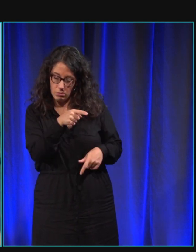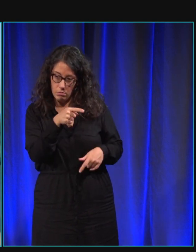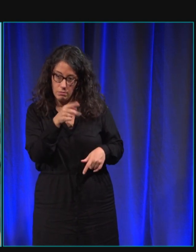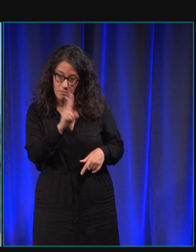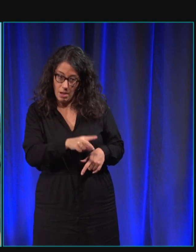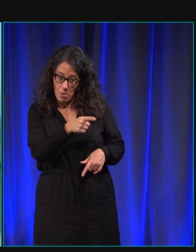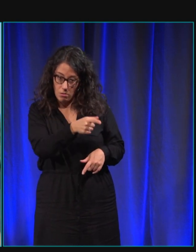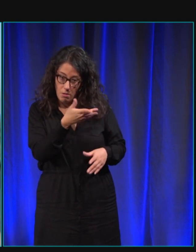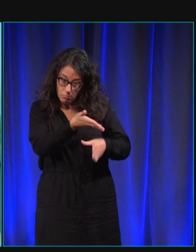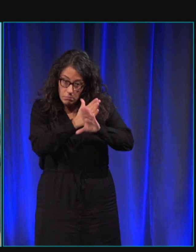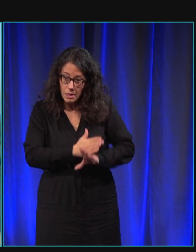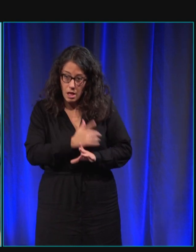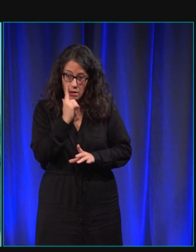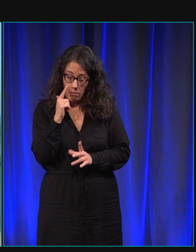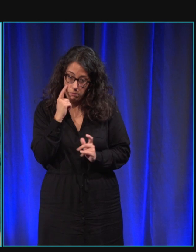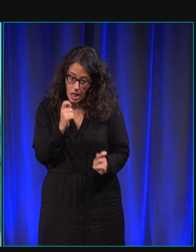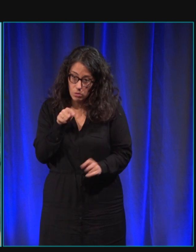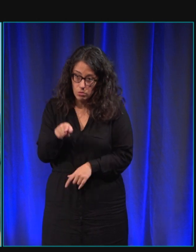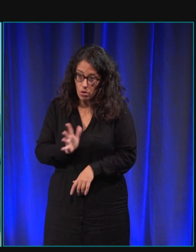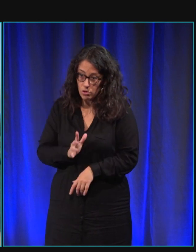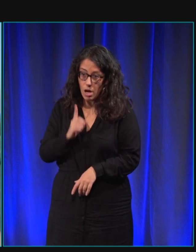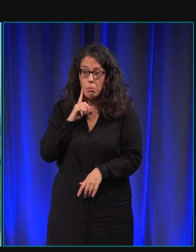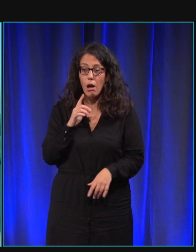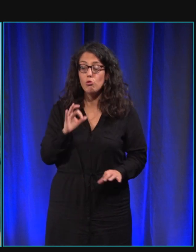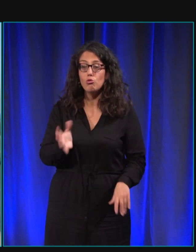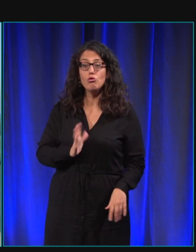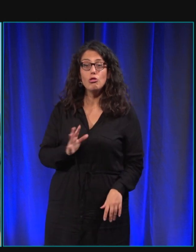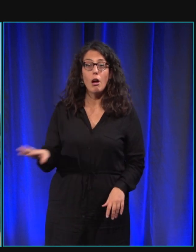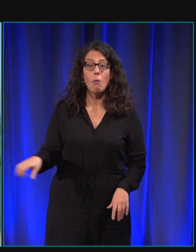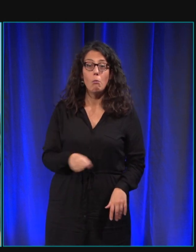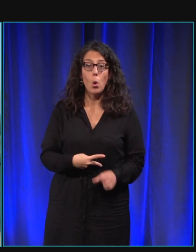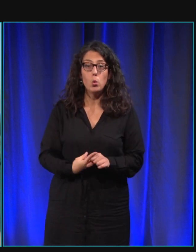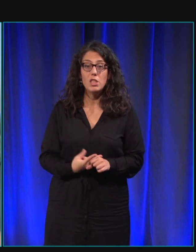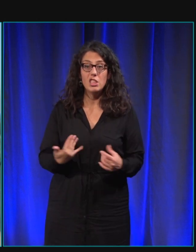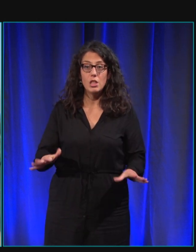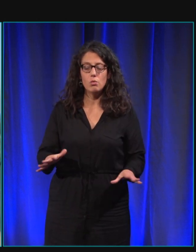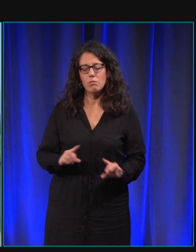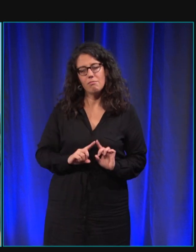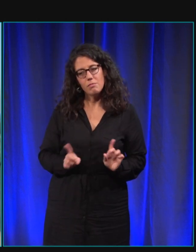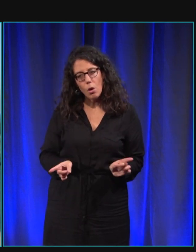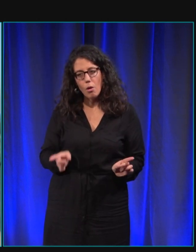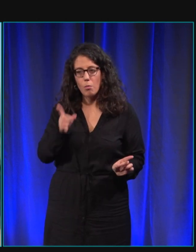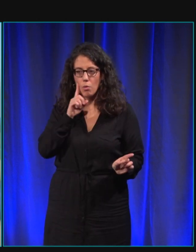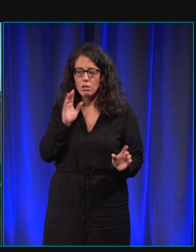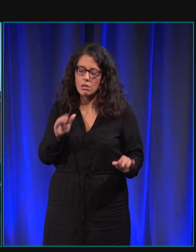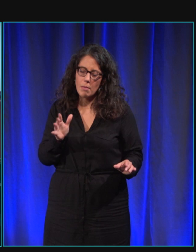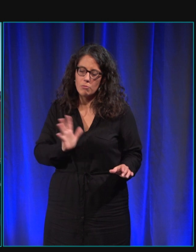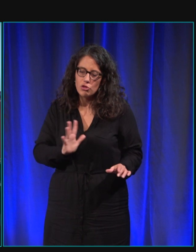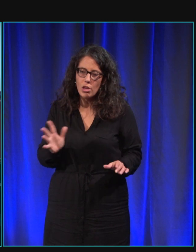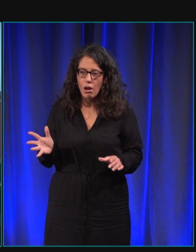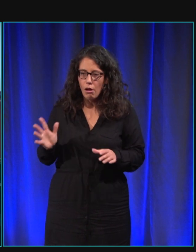bienveillante et ne considère pas le chien seulement comme un outil je dirais puisque c'est également un chien de compagnie